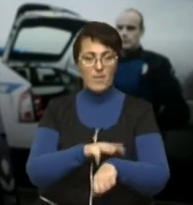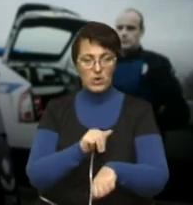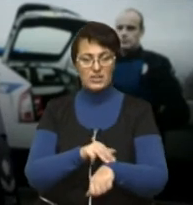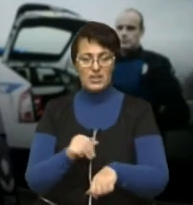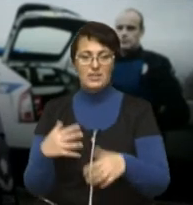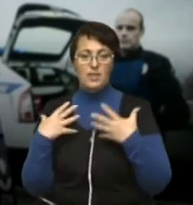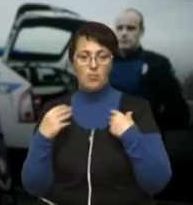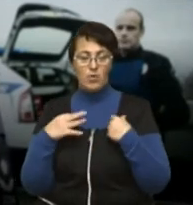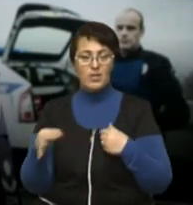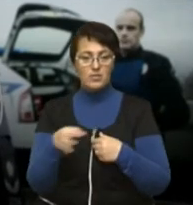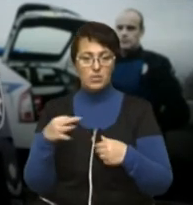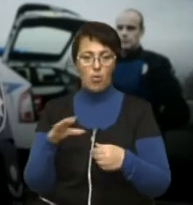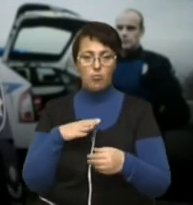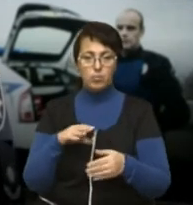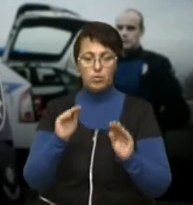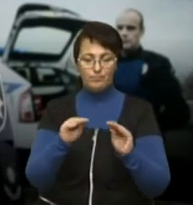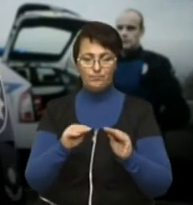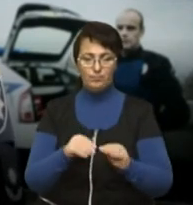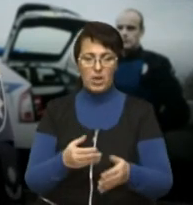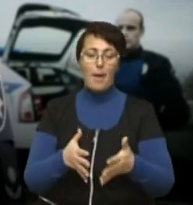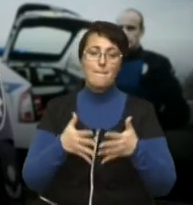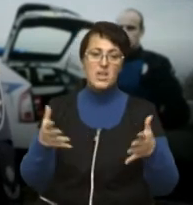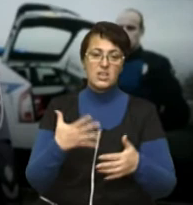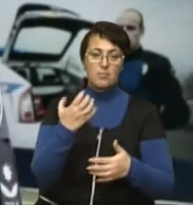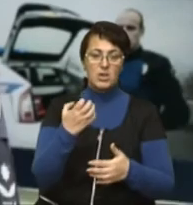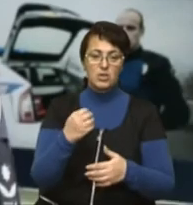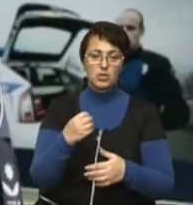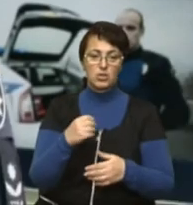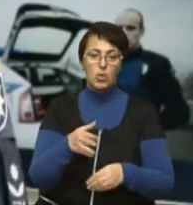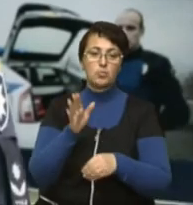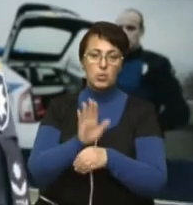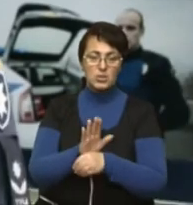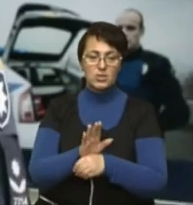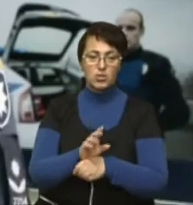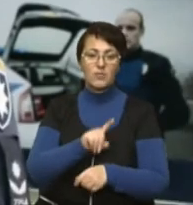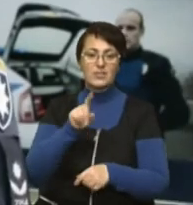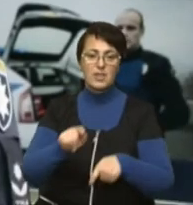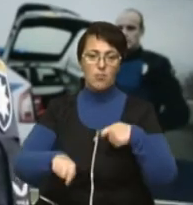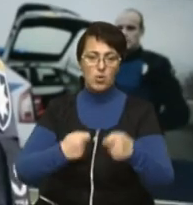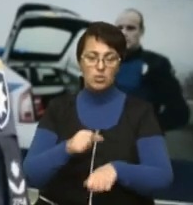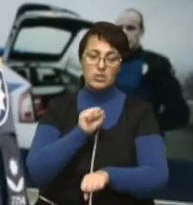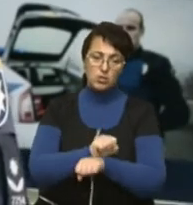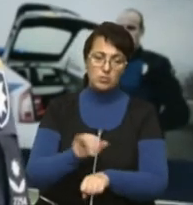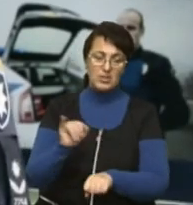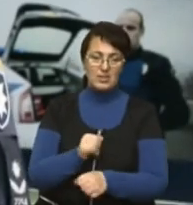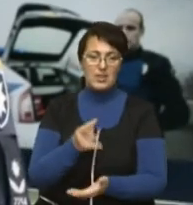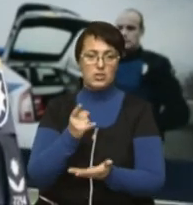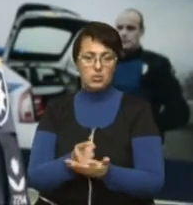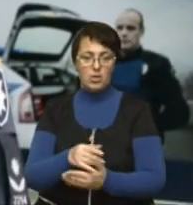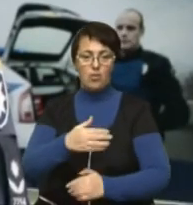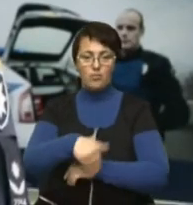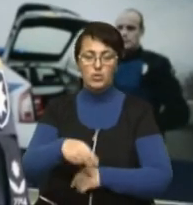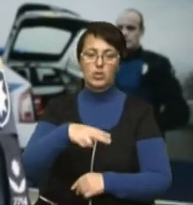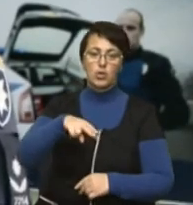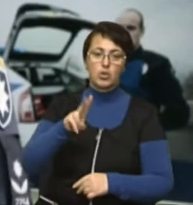поліції Ольгівської області було винесено понад 500 постанов за порушення правил зупинки та стоянки. По вулицях Дорошенка, Гнатюка,